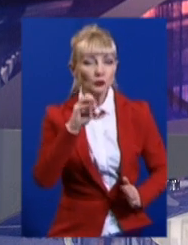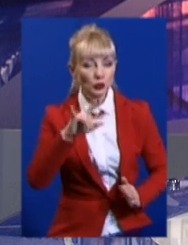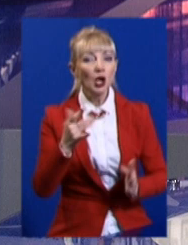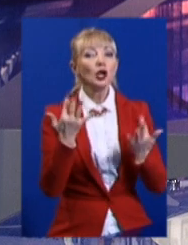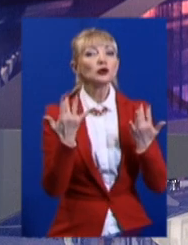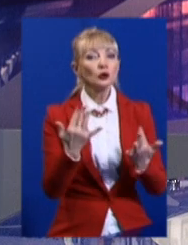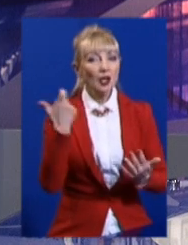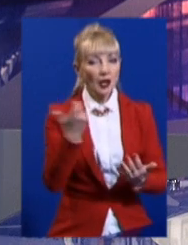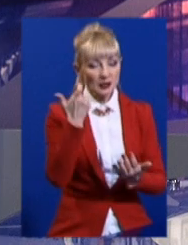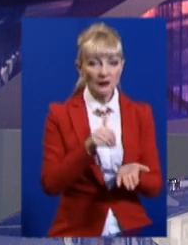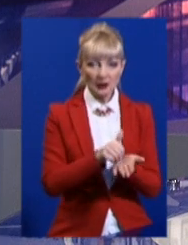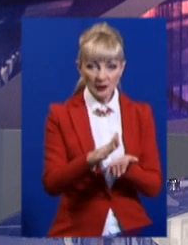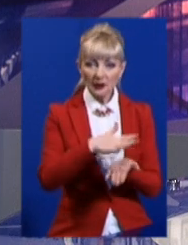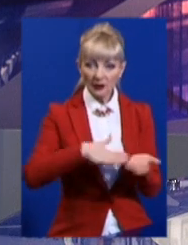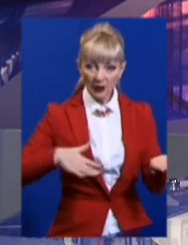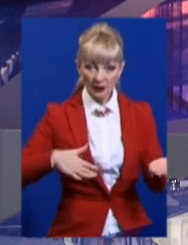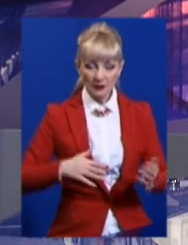відмовилися – далі у сюжеті.